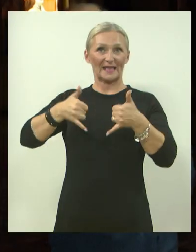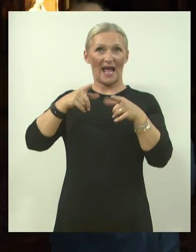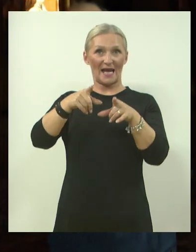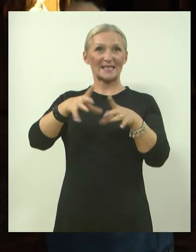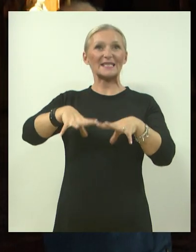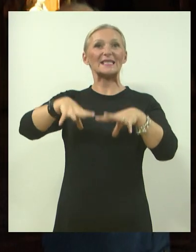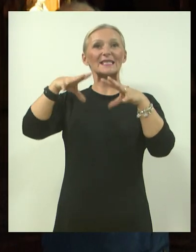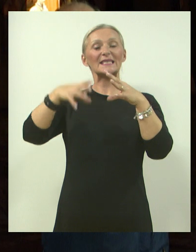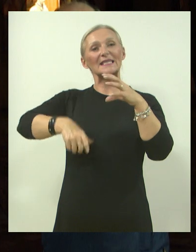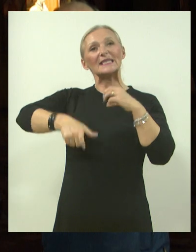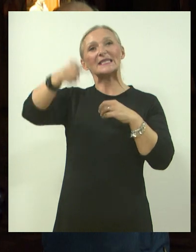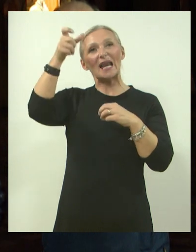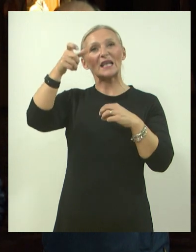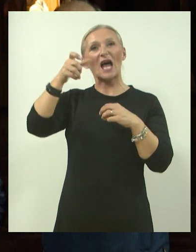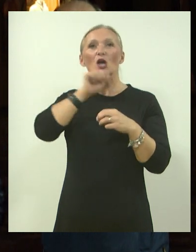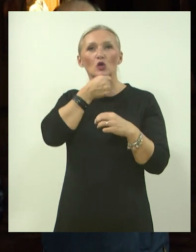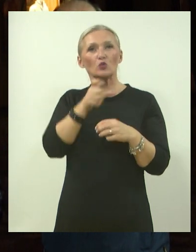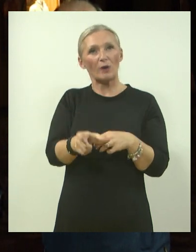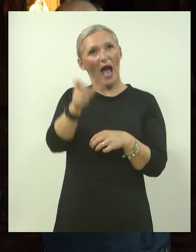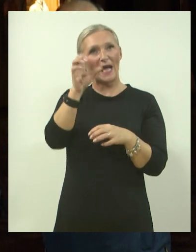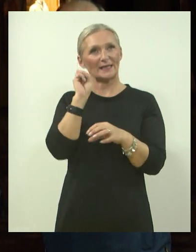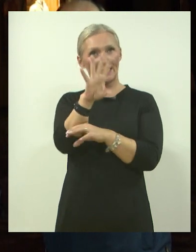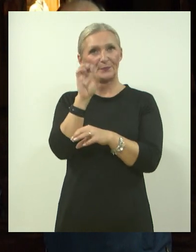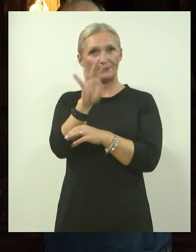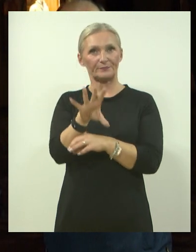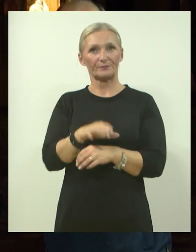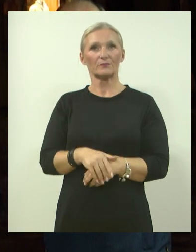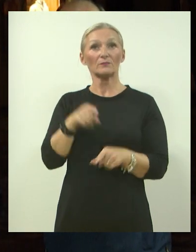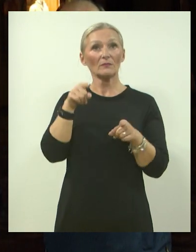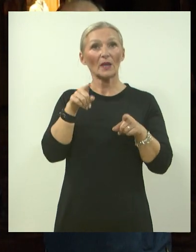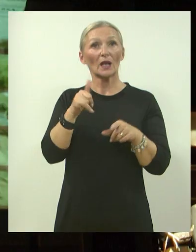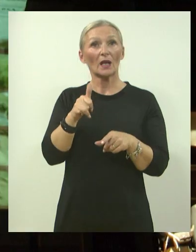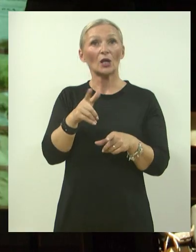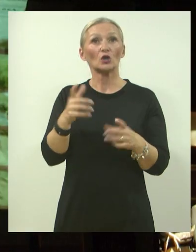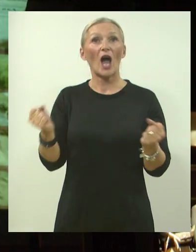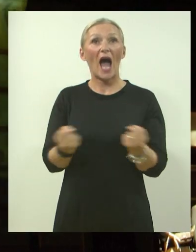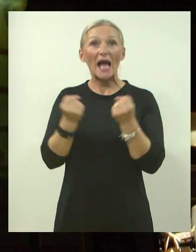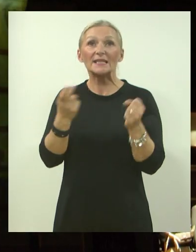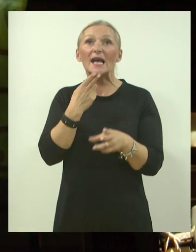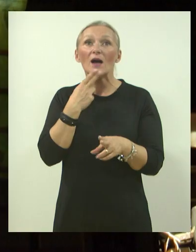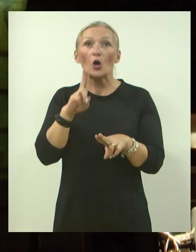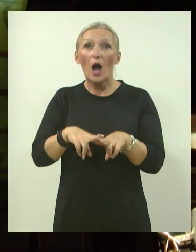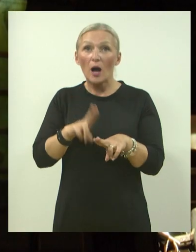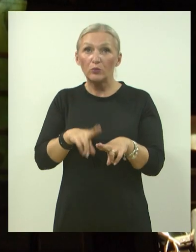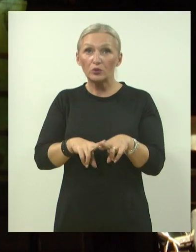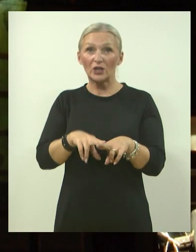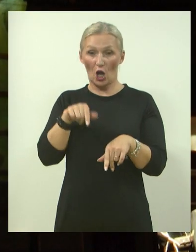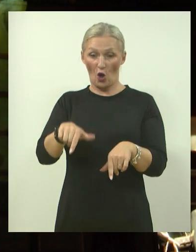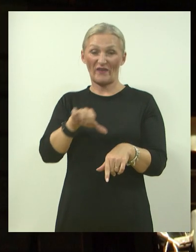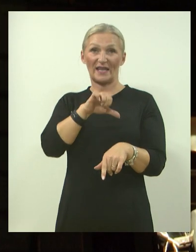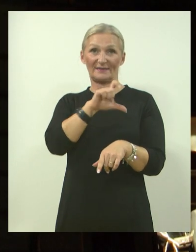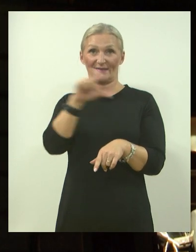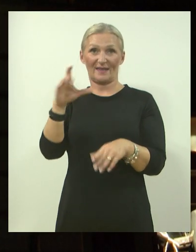zgradi Županijske Palače. Dakle, to je akcija koja će ovaj tjedan